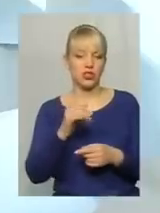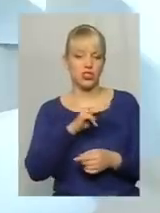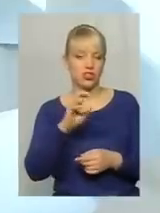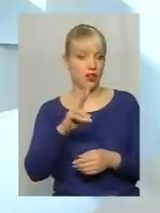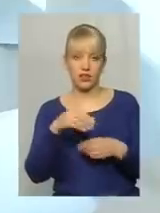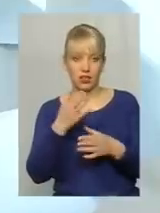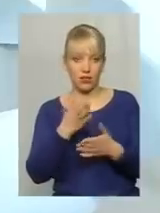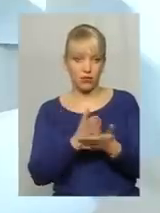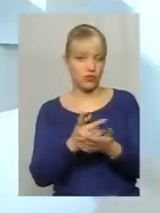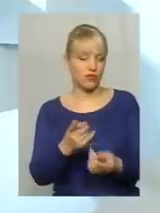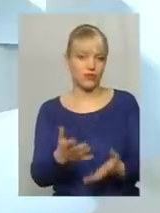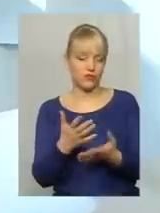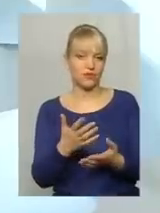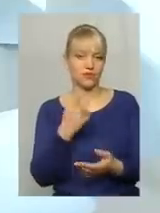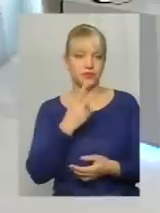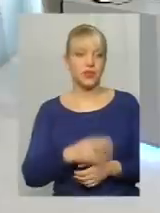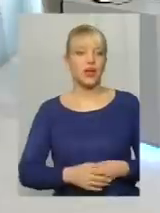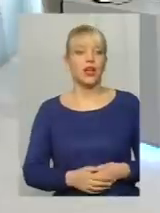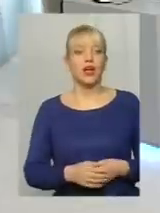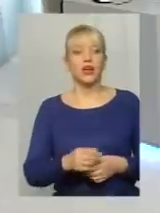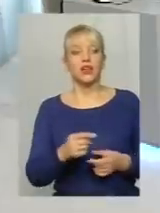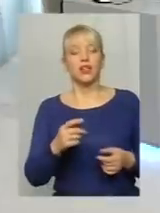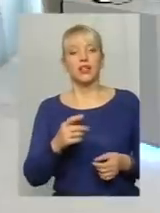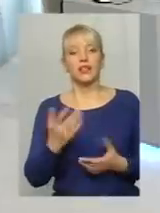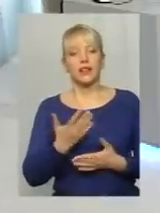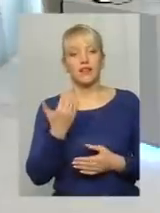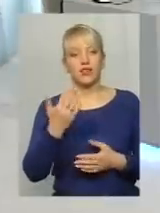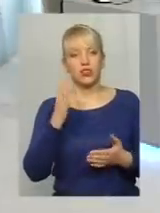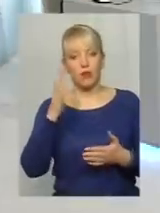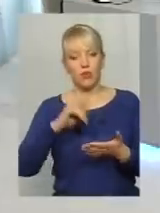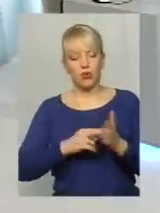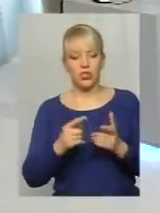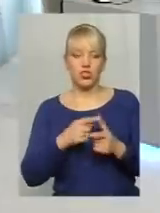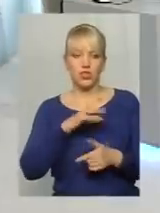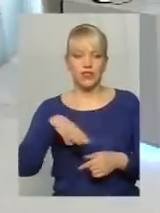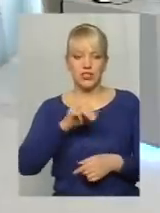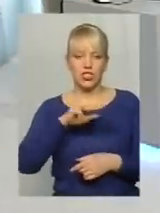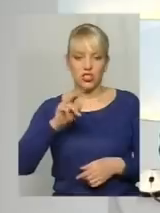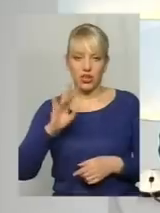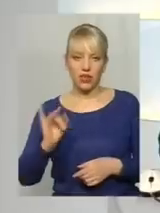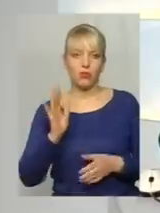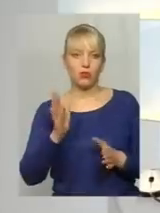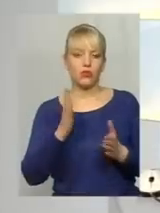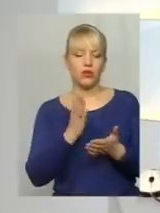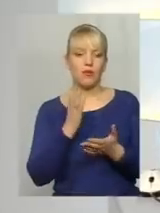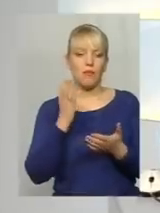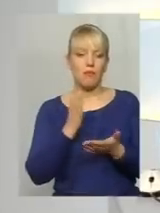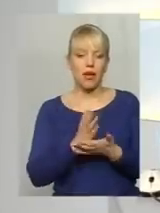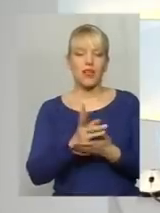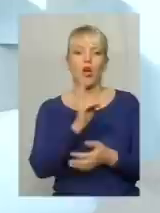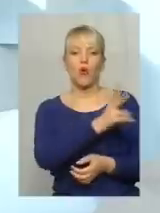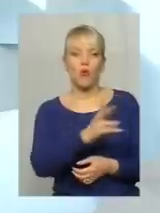воно зразу. Які ваші прогнози? Чи усі колишні ЖЕКи, а нині муніципальні управляючі компанії, будуть мати кого обслуговувати?